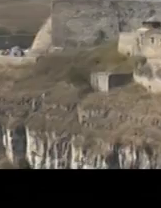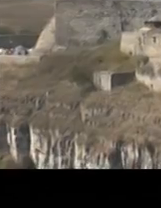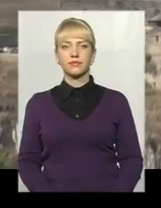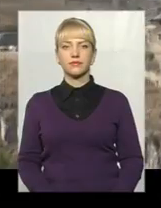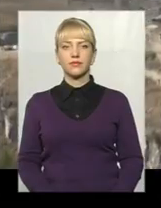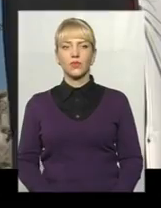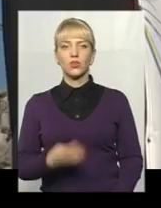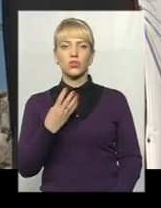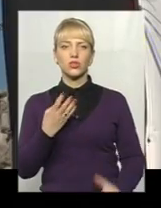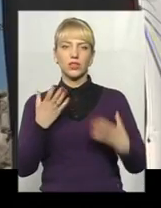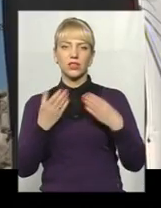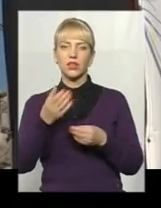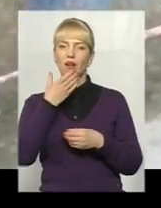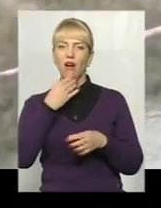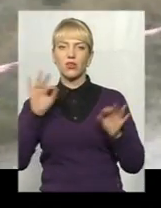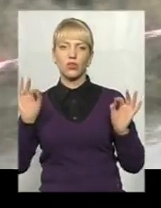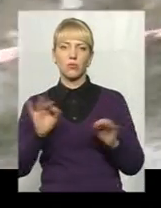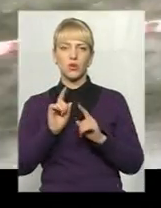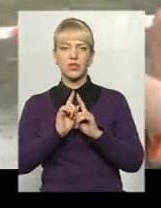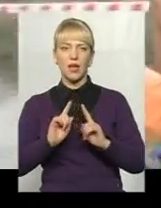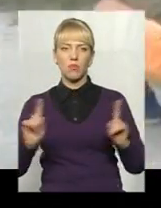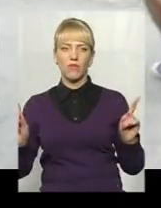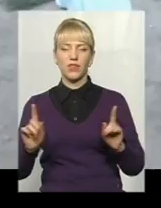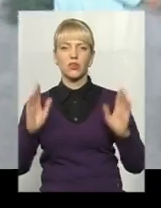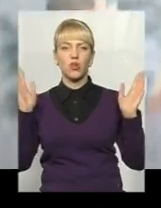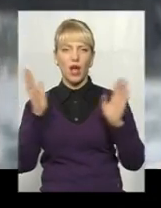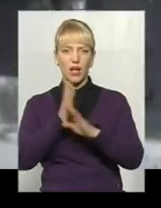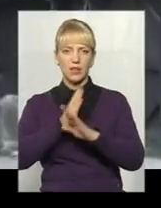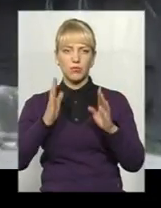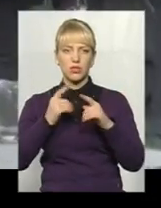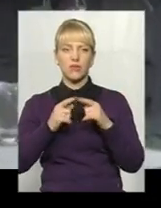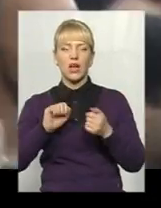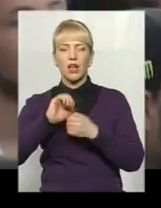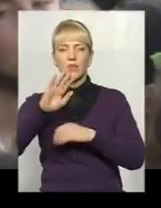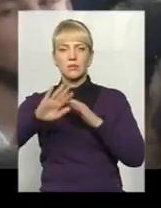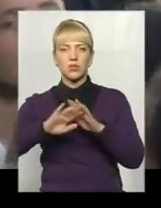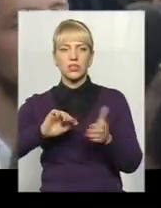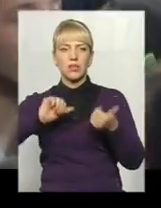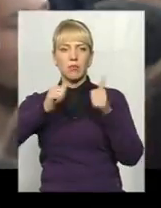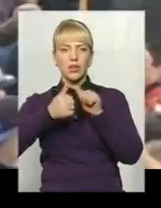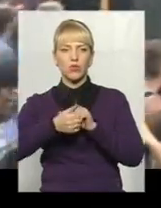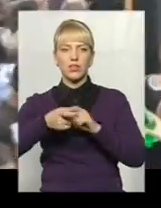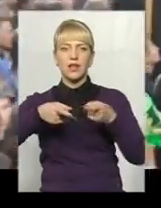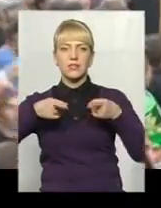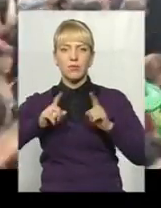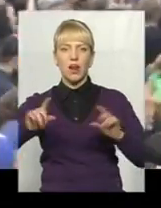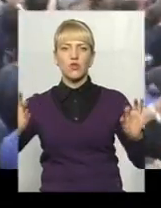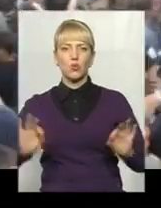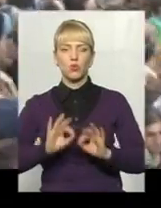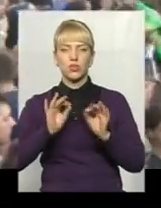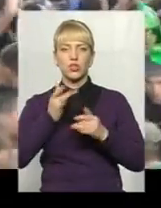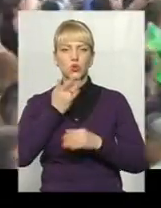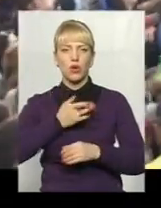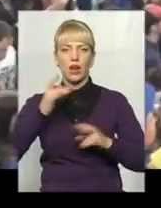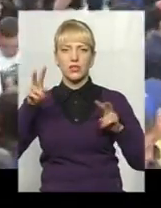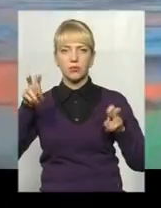Чотири дні гарної музики та неймовірної атмосфери Кам'янець-Подільський перетворився на справжню музичну республіку,